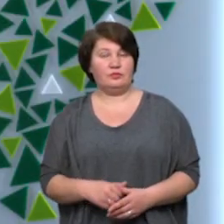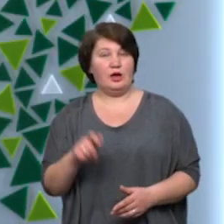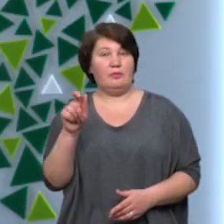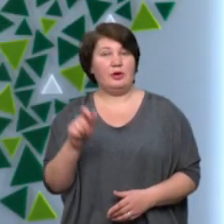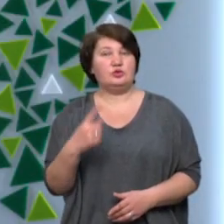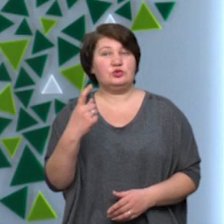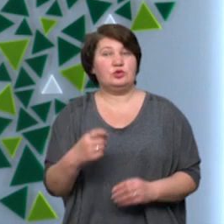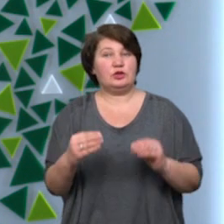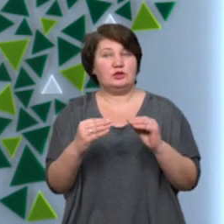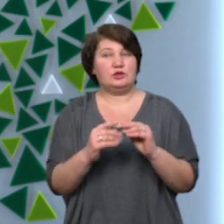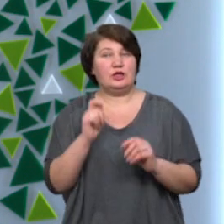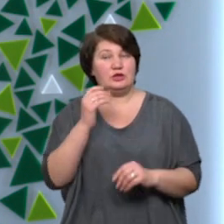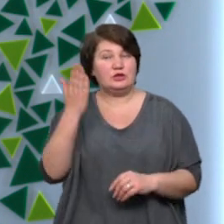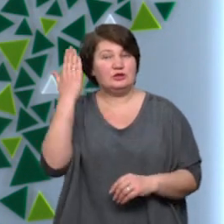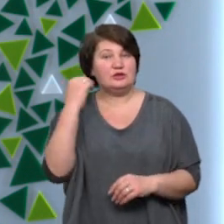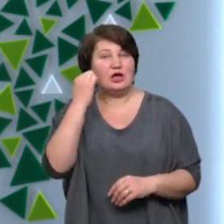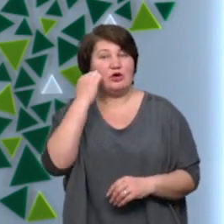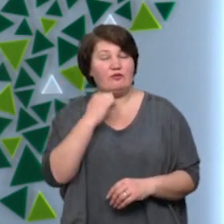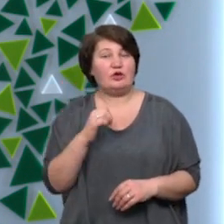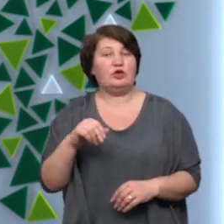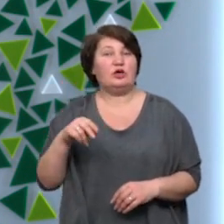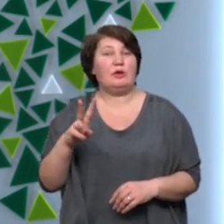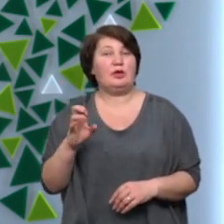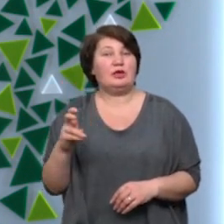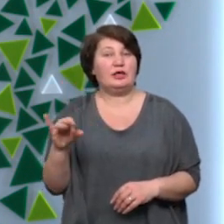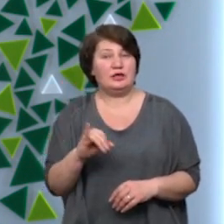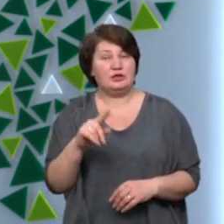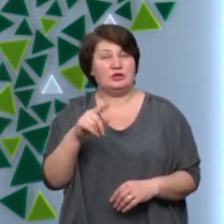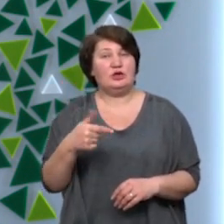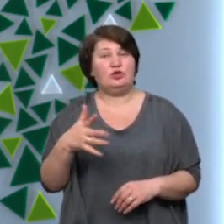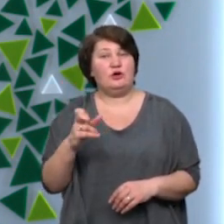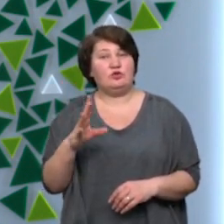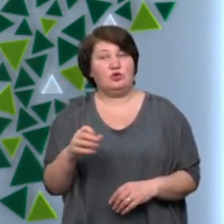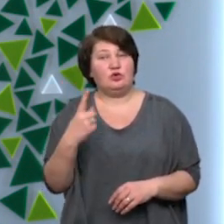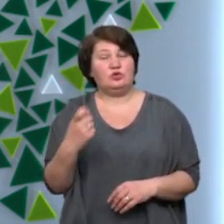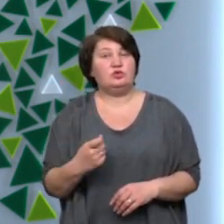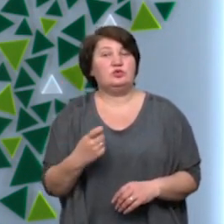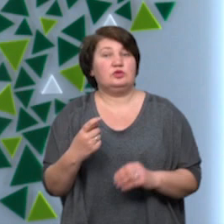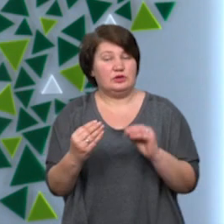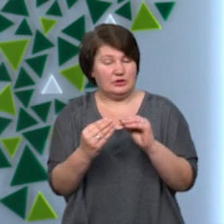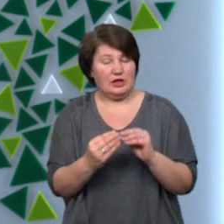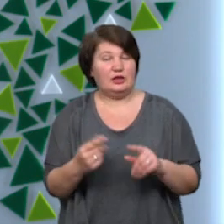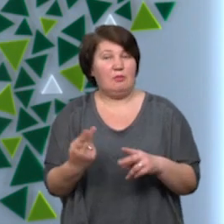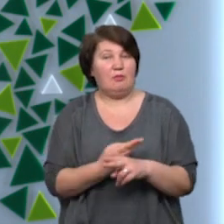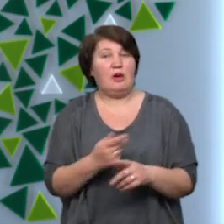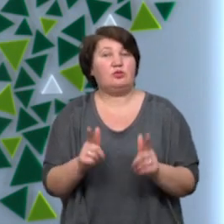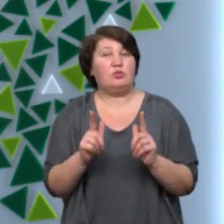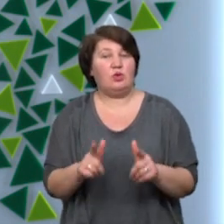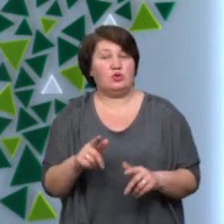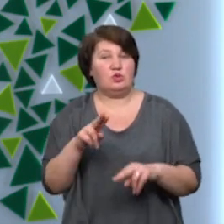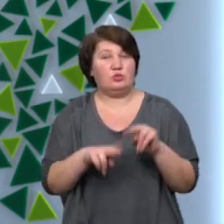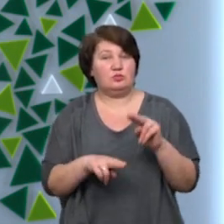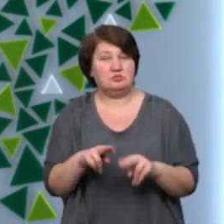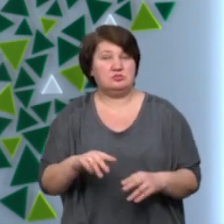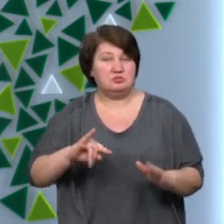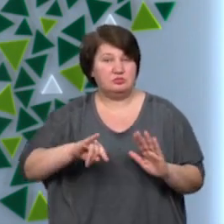110-річної старовинної кам'яниці на вулиці Грушевського 1 у Івано-Франківську без погодження з управлінням архітектури пробиває окремий вхід у